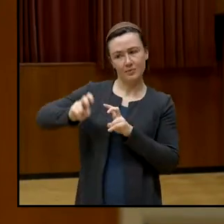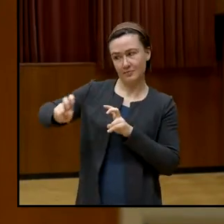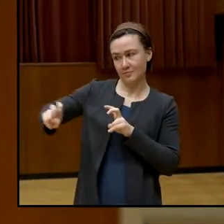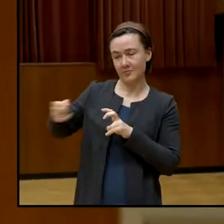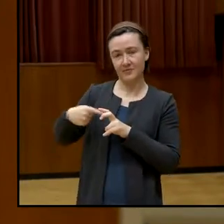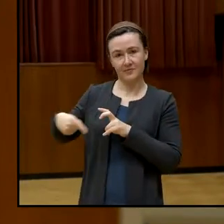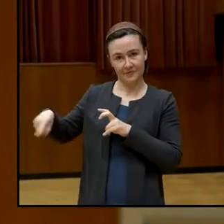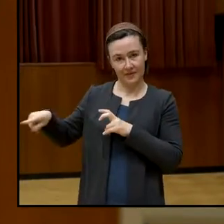Hausaufgaben bekommen.